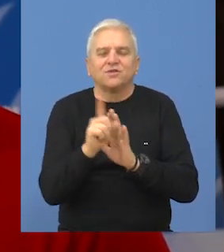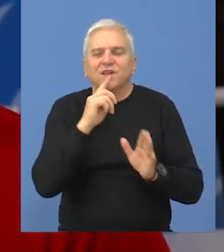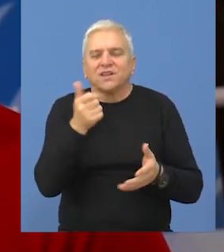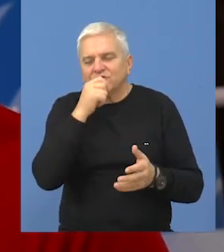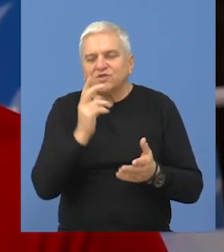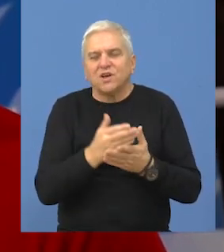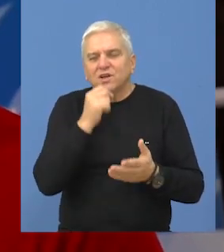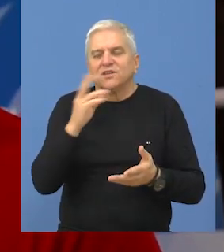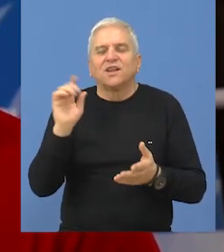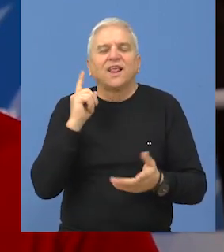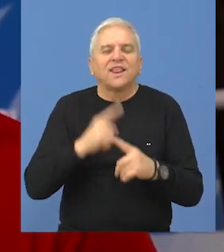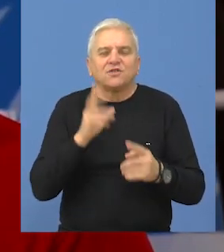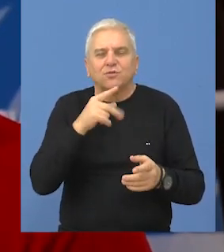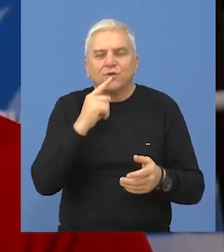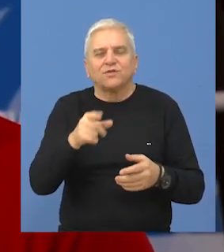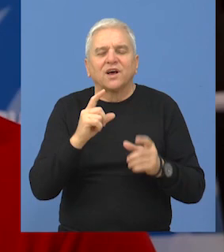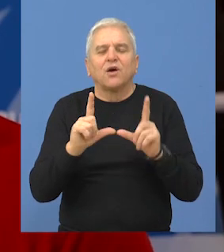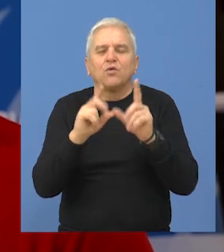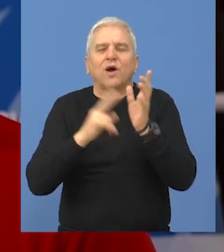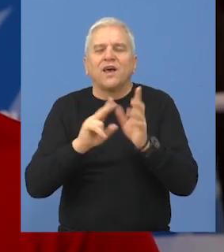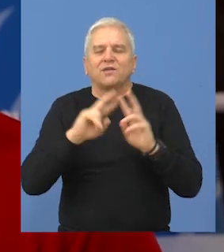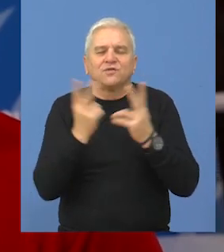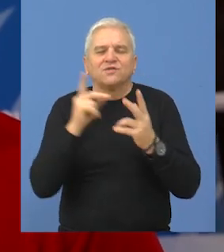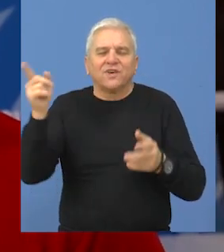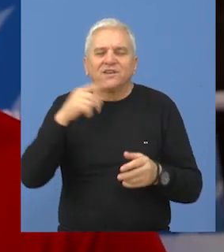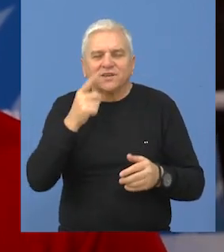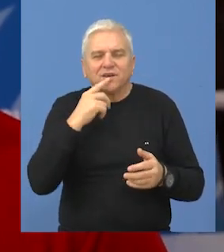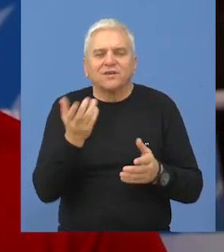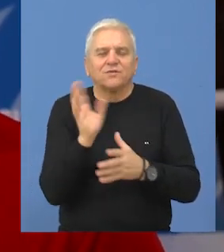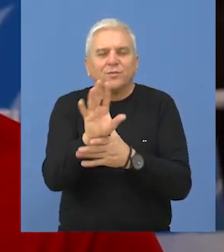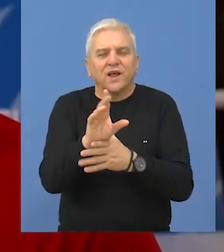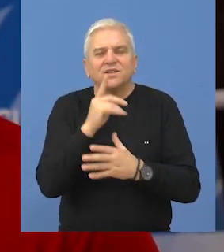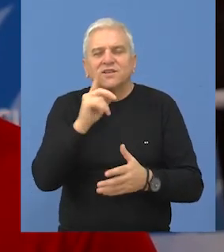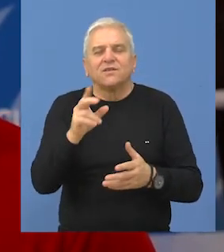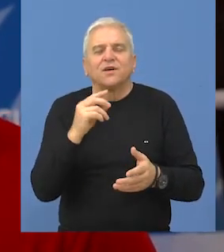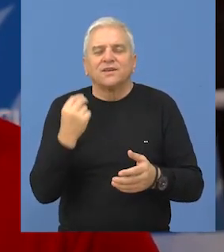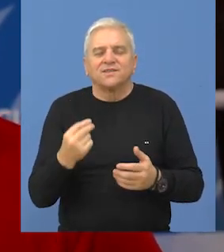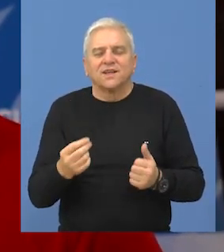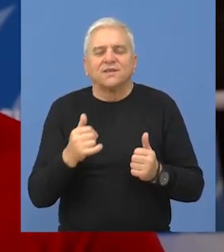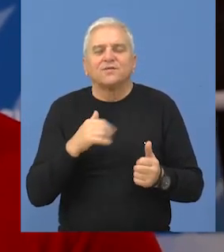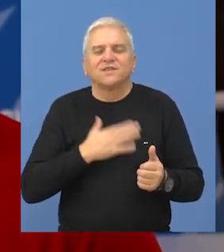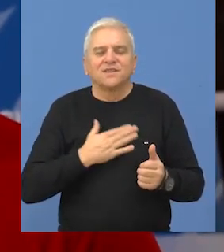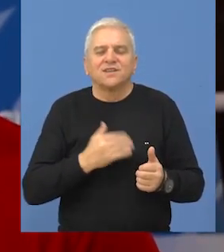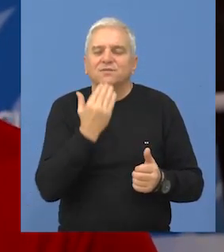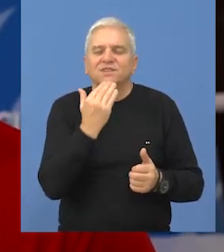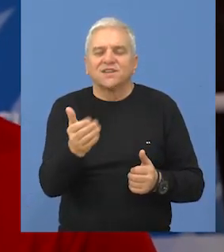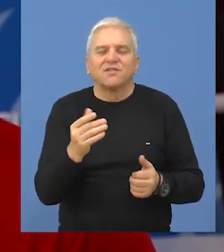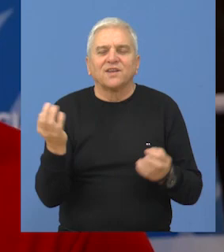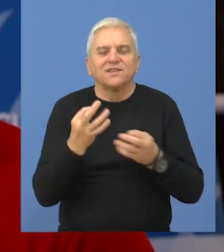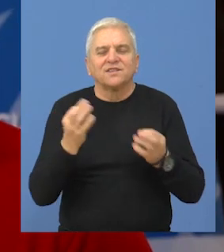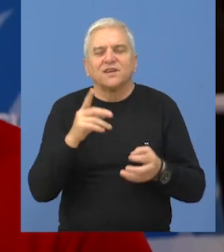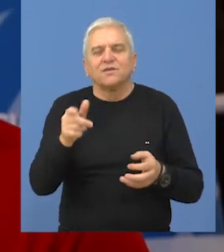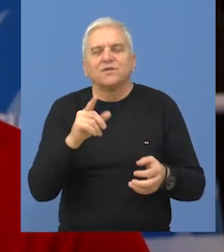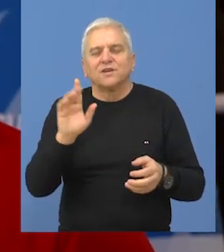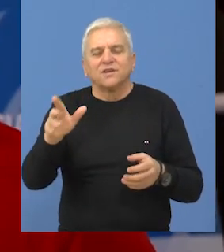pričala o tome što oni tačno rade u Ujedinjenim nacijama i pokazala je njihov rad kroz prezentaciju i ovim prilikom se još jednom zahvaljujemo